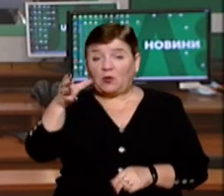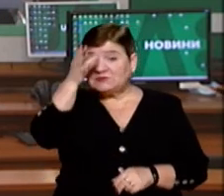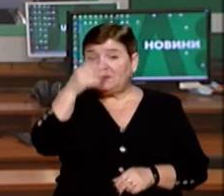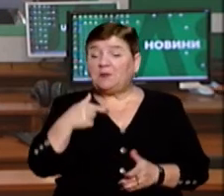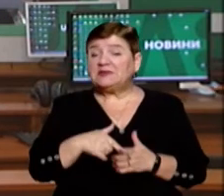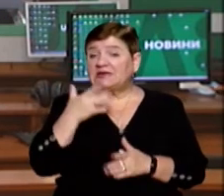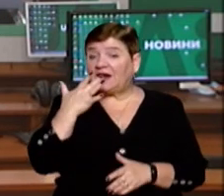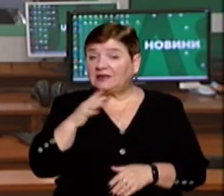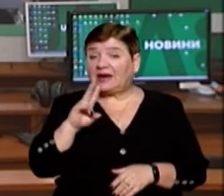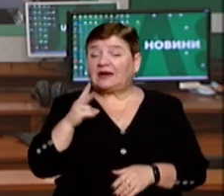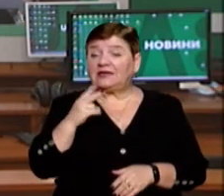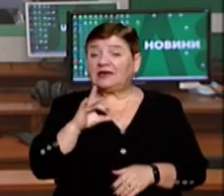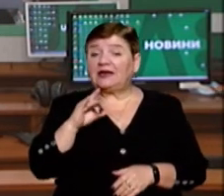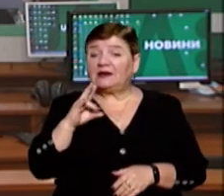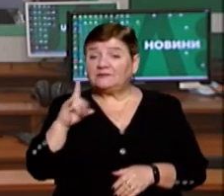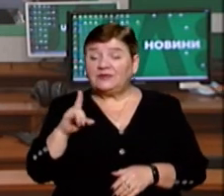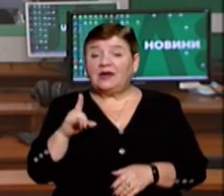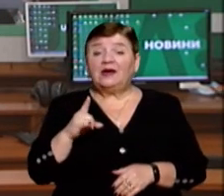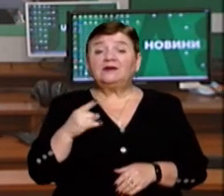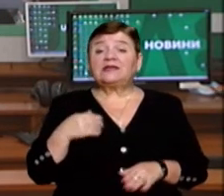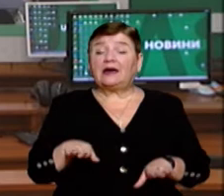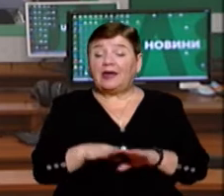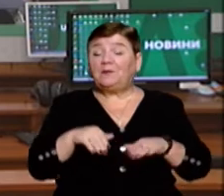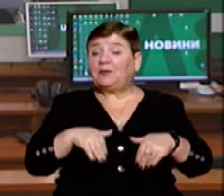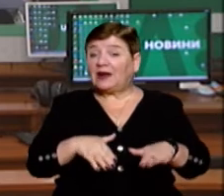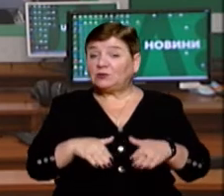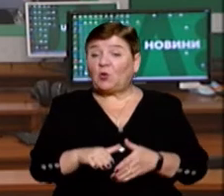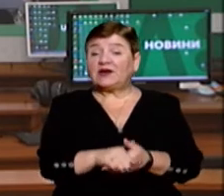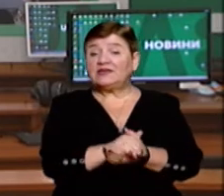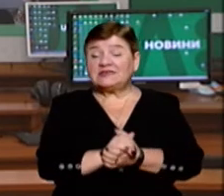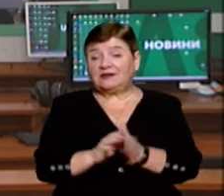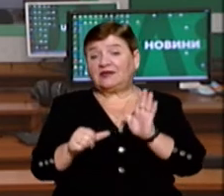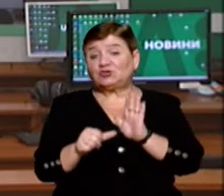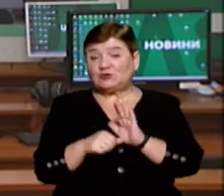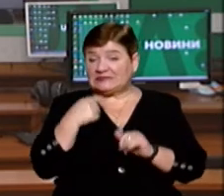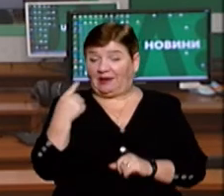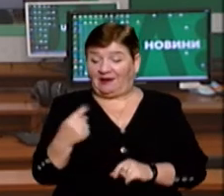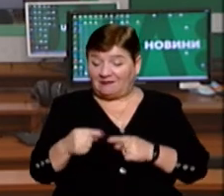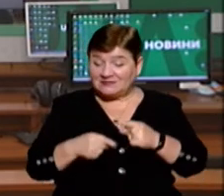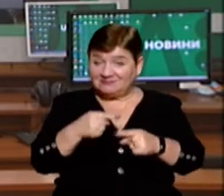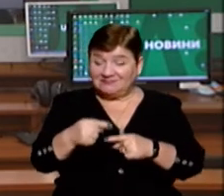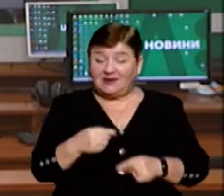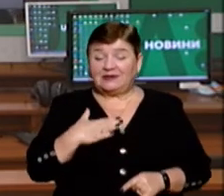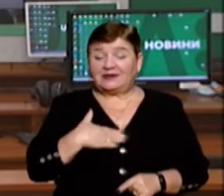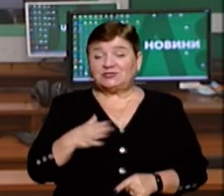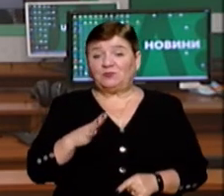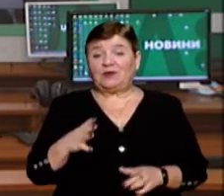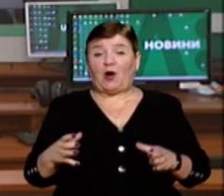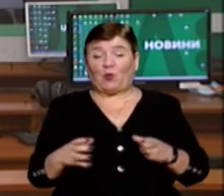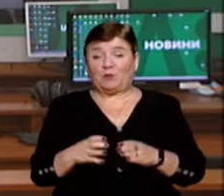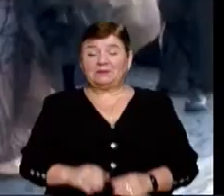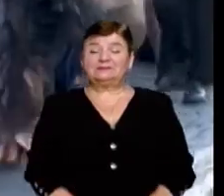Мукачевської міськради Катерини Кришнець-Андіалоші, такий парад організували в шосте. Була на ньому і наша знімальна група.